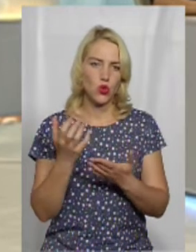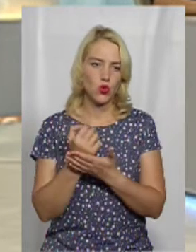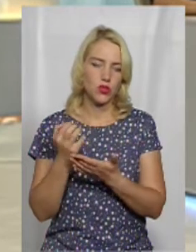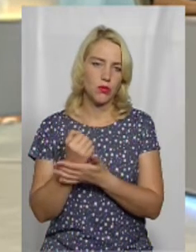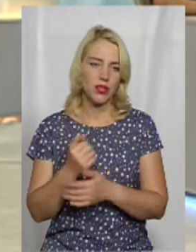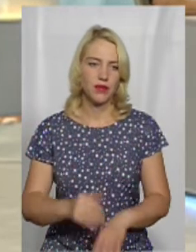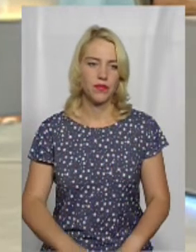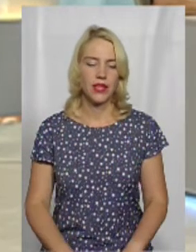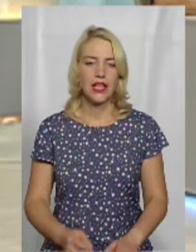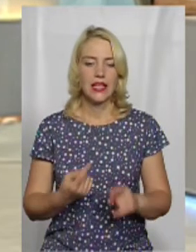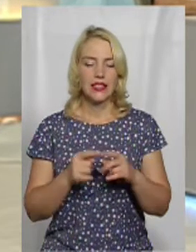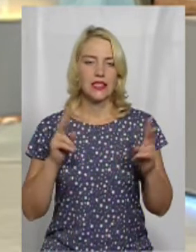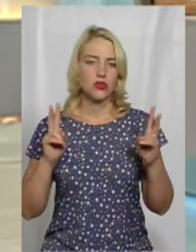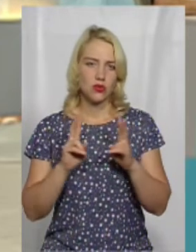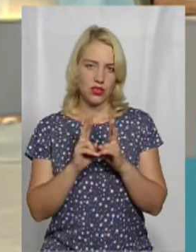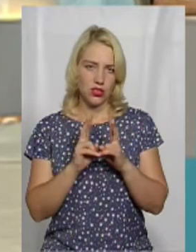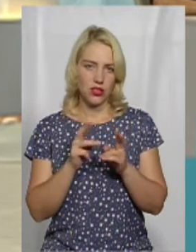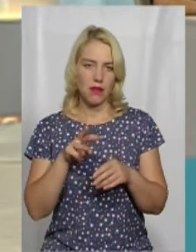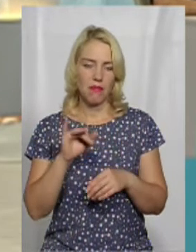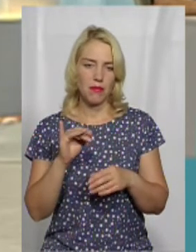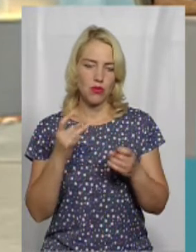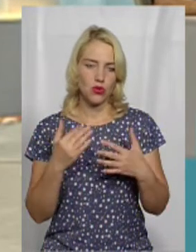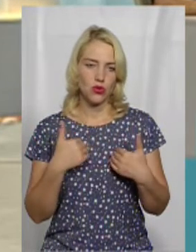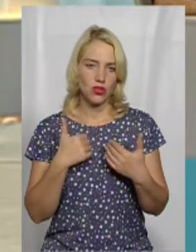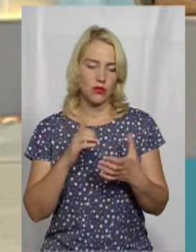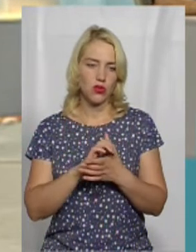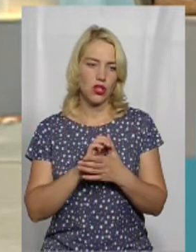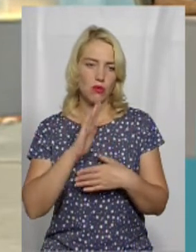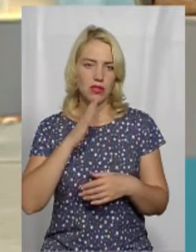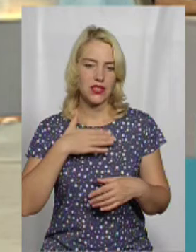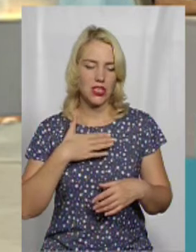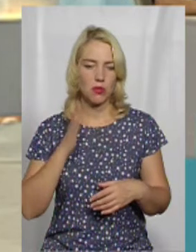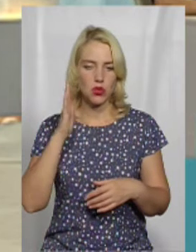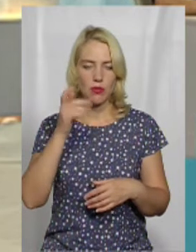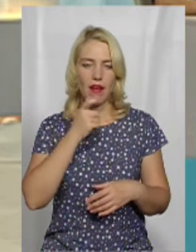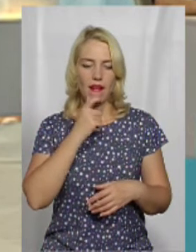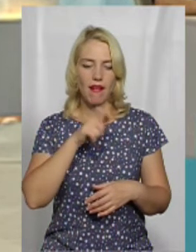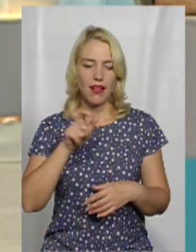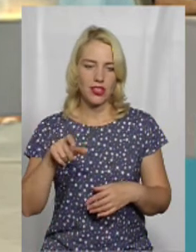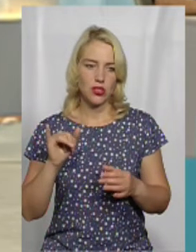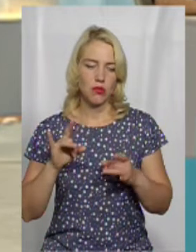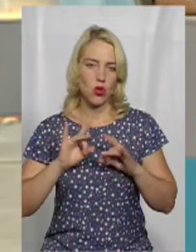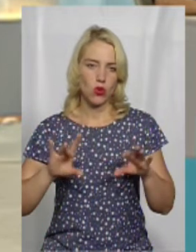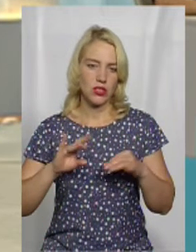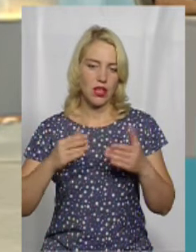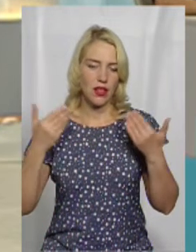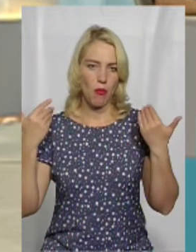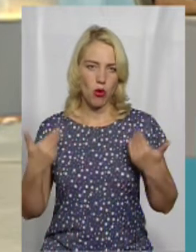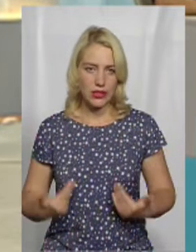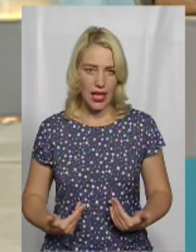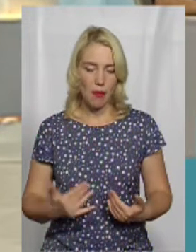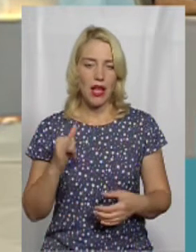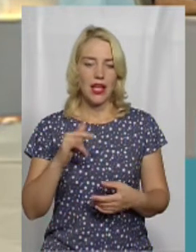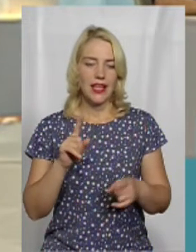Насправді ця зустріч ми просто хотіли познайомитися з нашим потенційним глядачем, якось поспілкуватися, розказати про себе. І